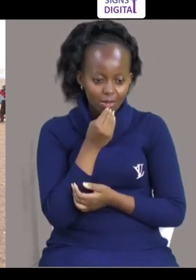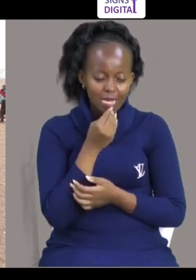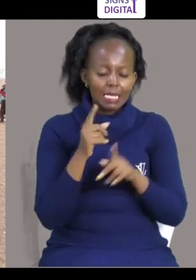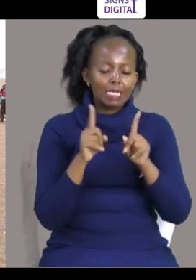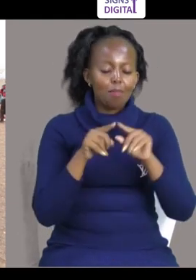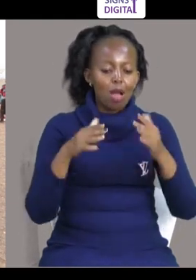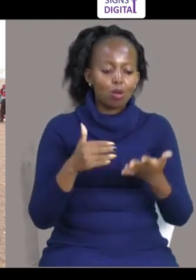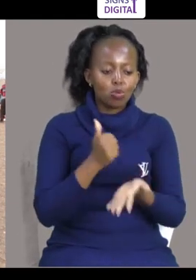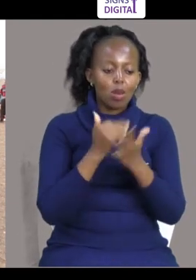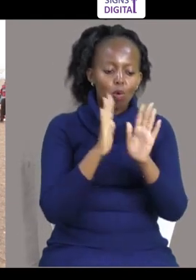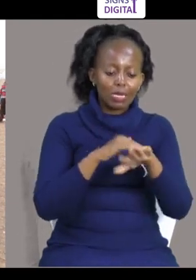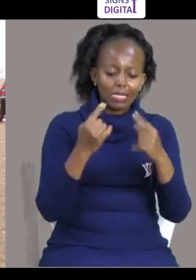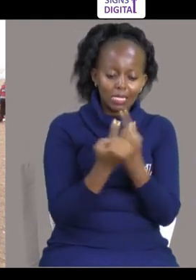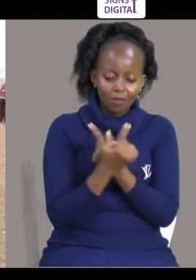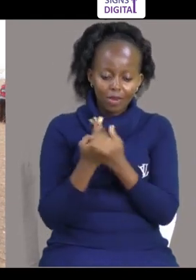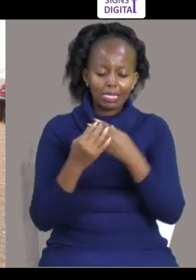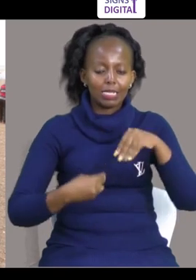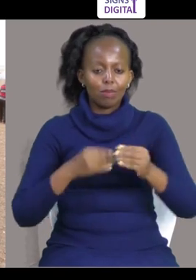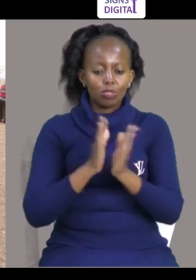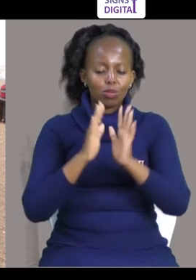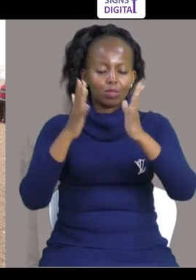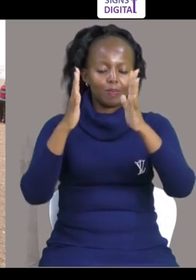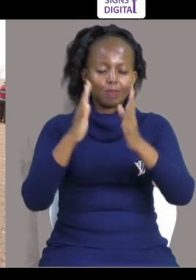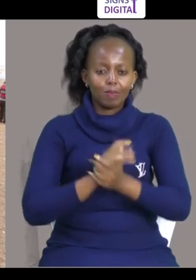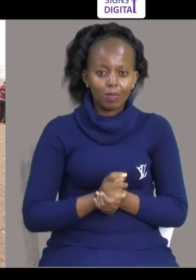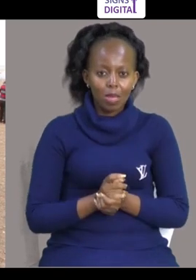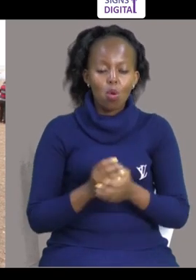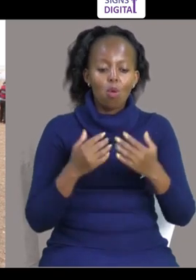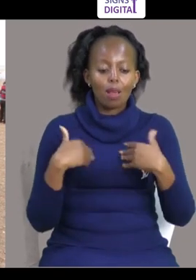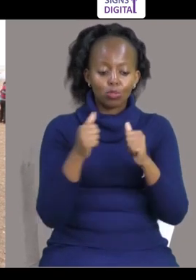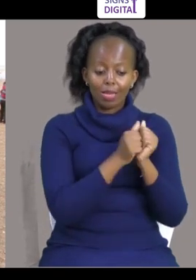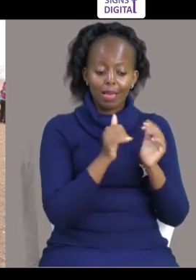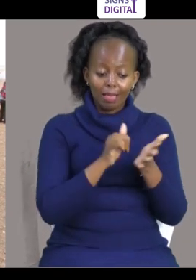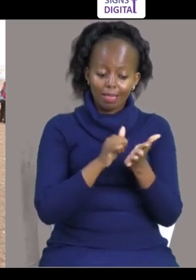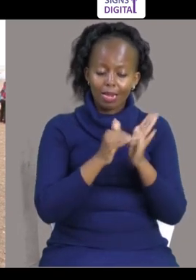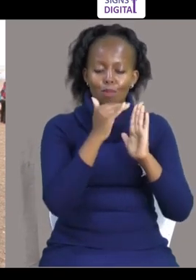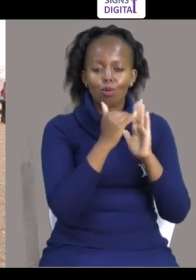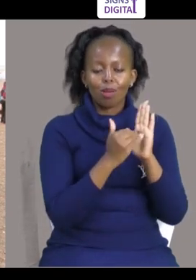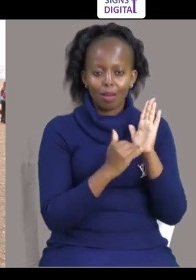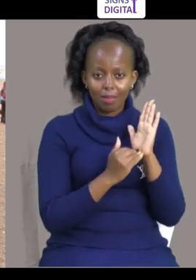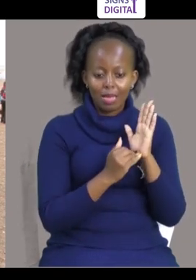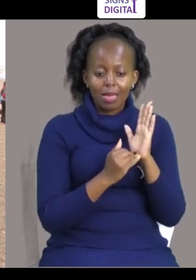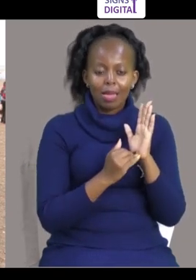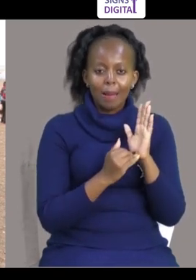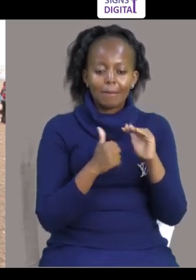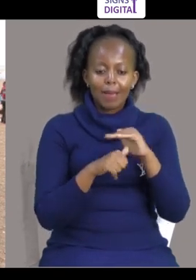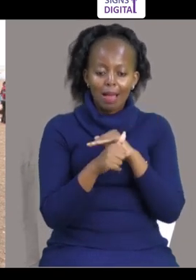Haina Ya Ule Mavu Tawasawa Tumpegie Makofi Takuwa Na Haya Kwayo Program